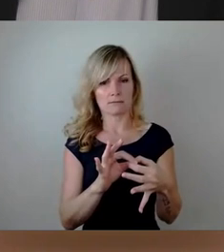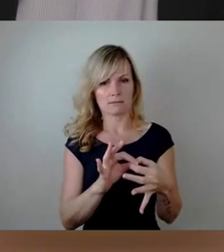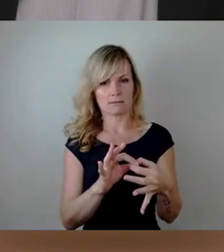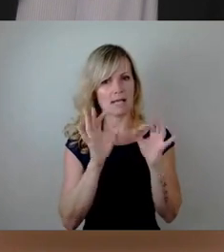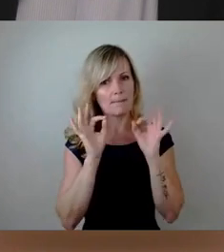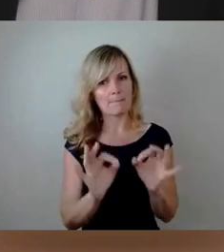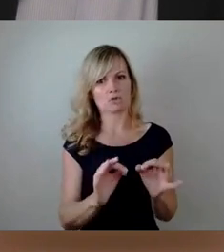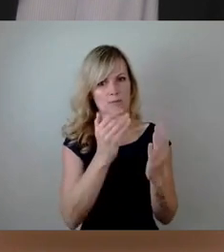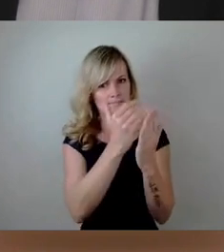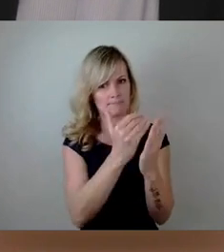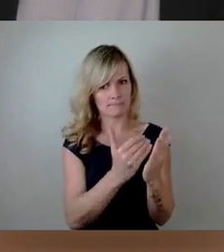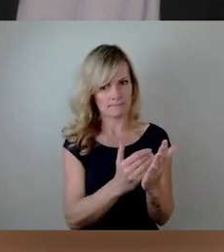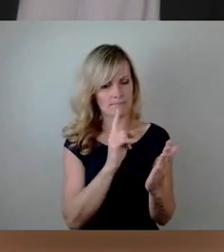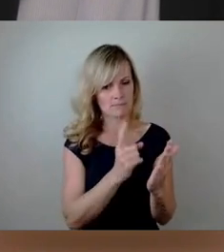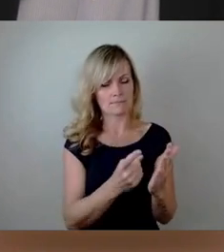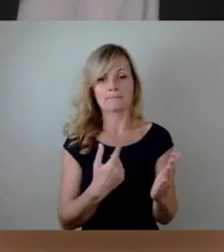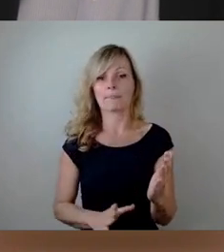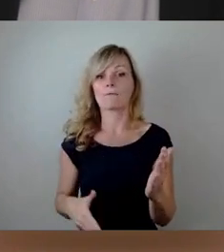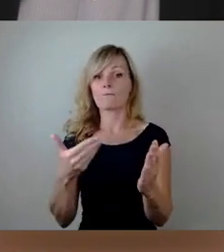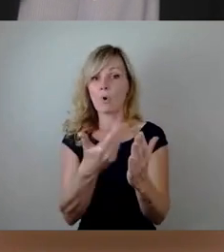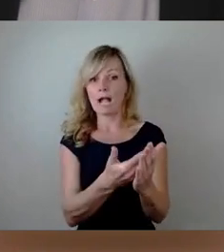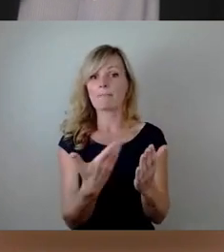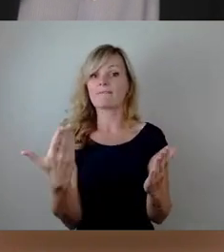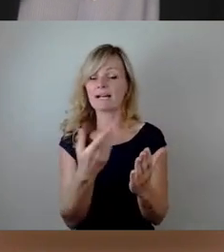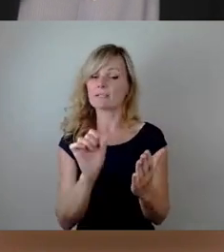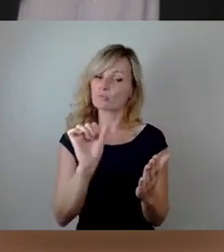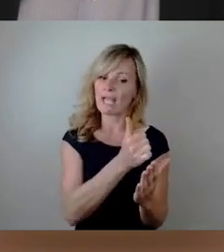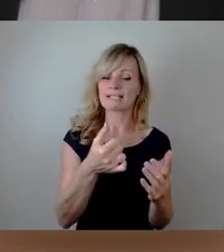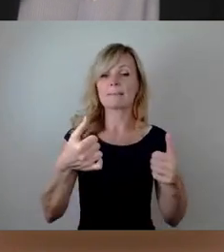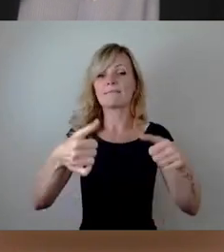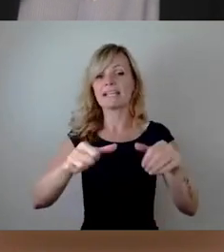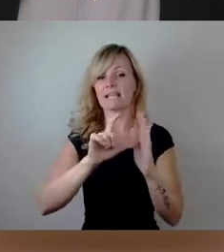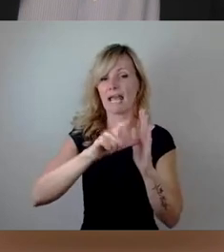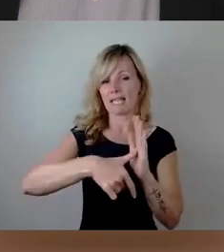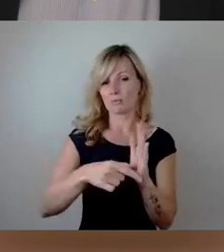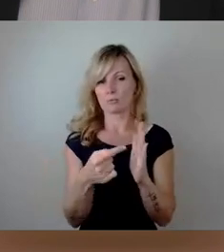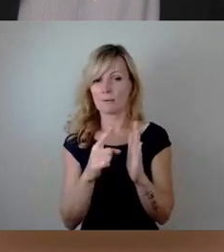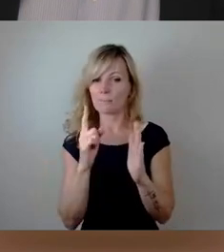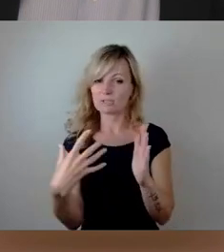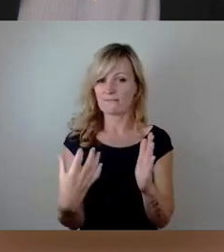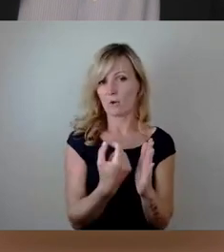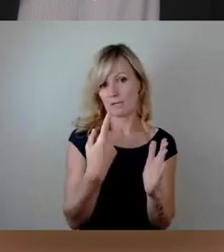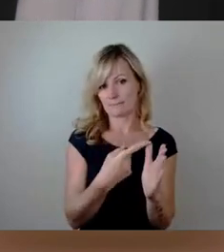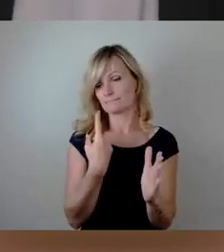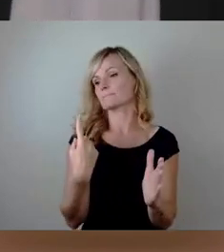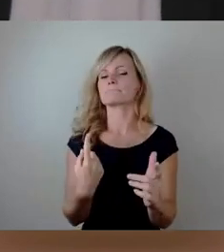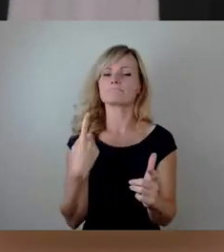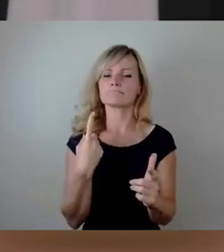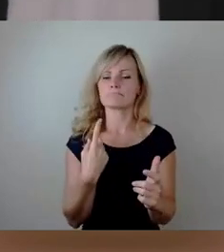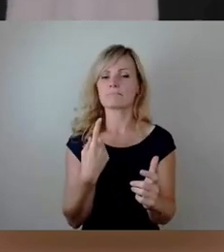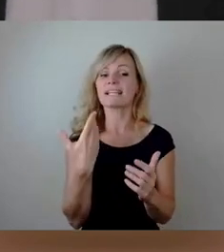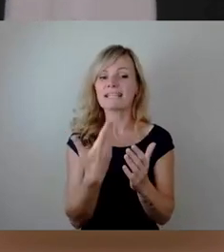ist die Vorgabe, das erste sind Pflichtleistungen. Pflichtleistungen, die zu erfüllen sind. Und es gibt natürlich eine